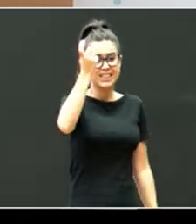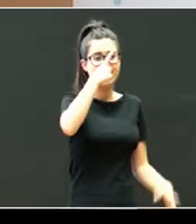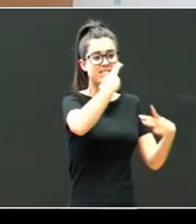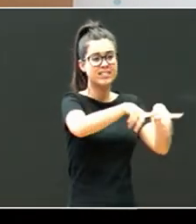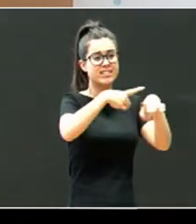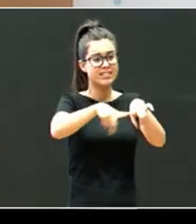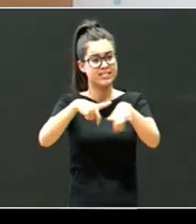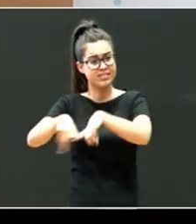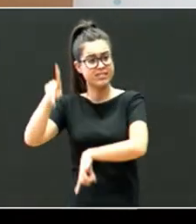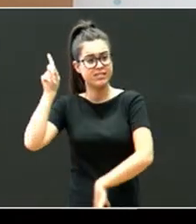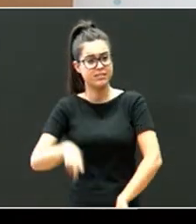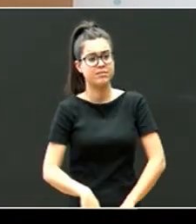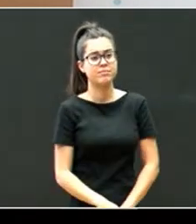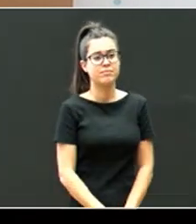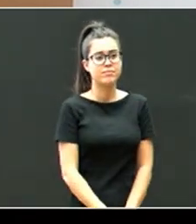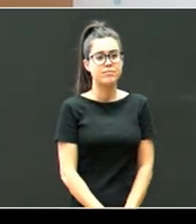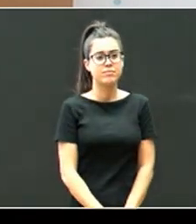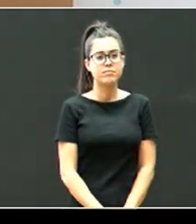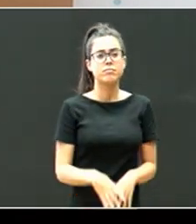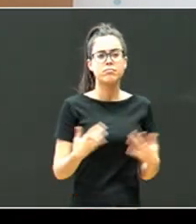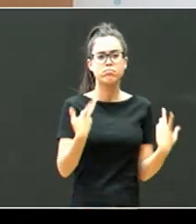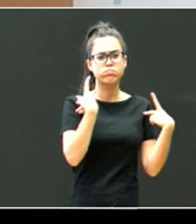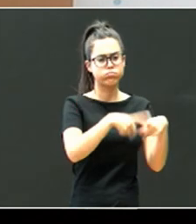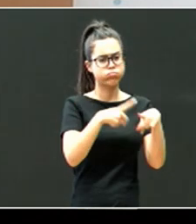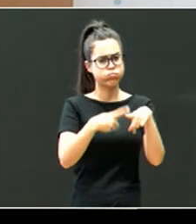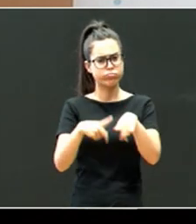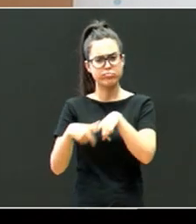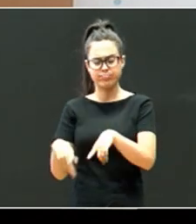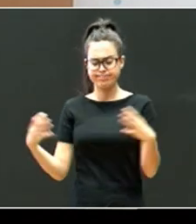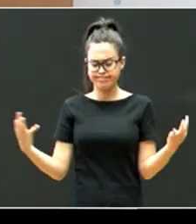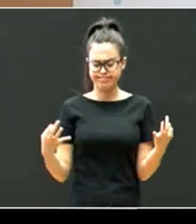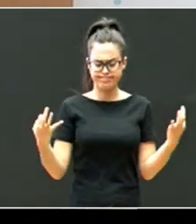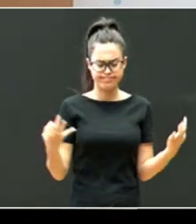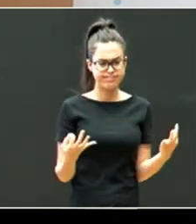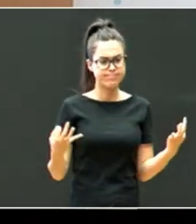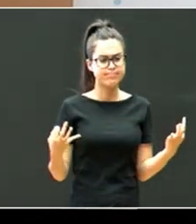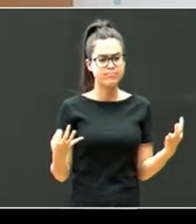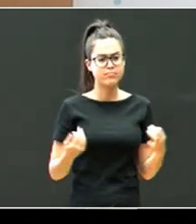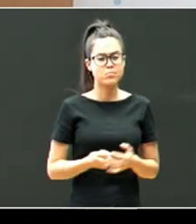gaztien, artien. Anistazuna, ugari, zertan, edo ze aldagaiak,